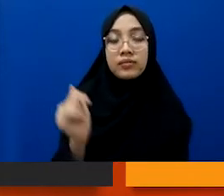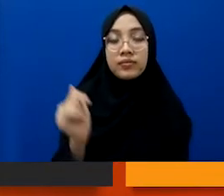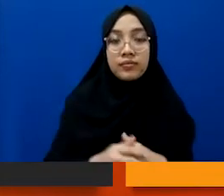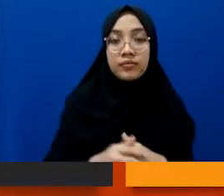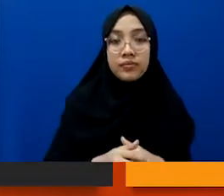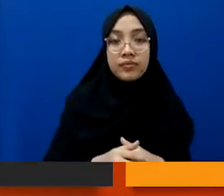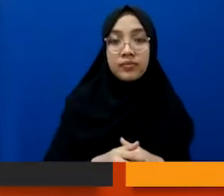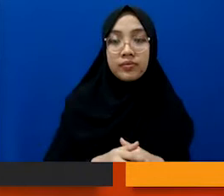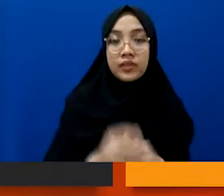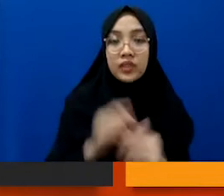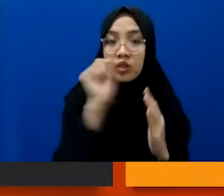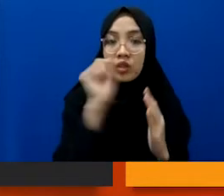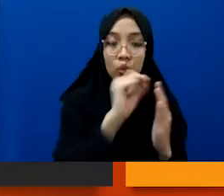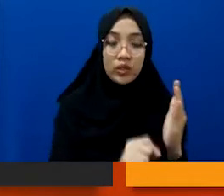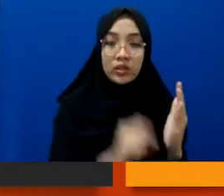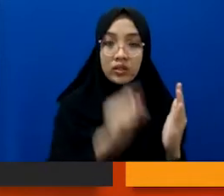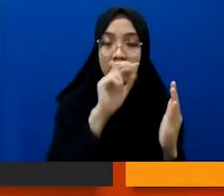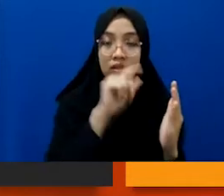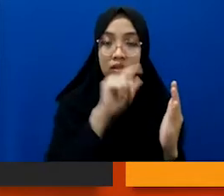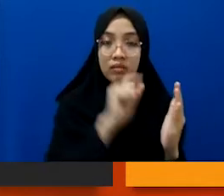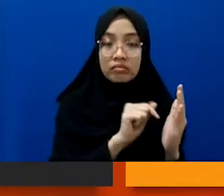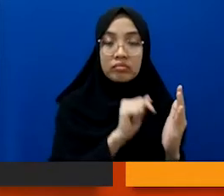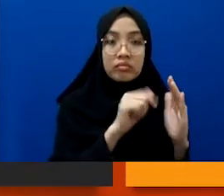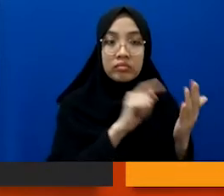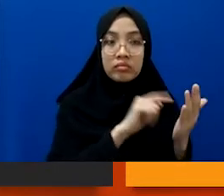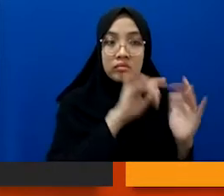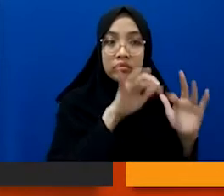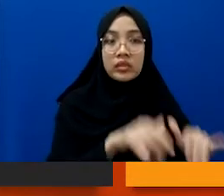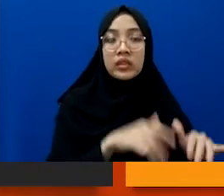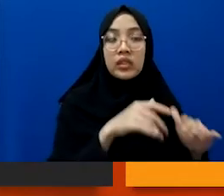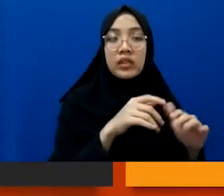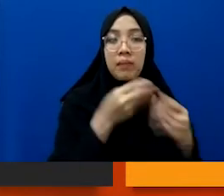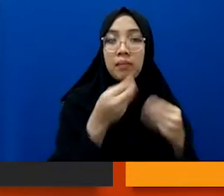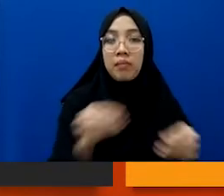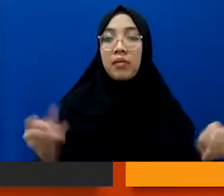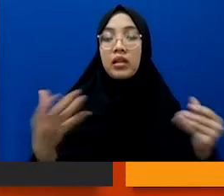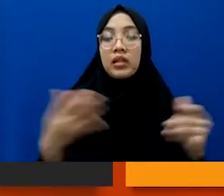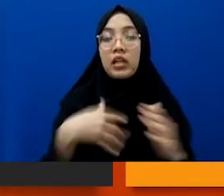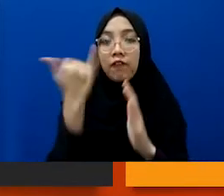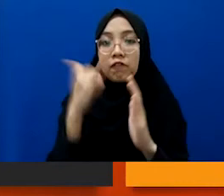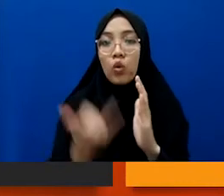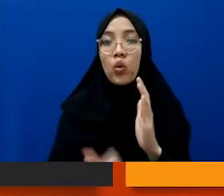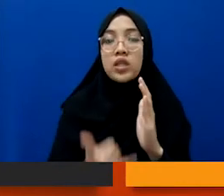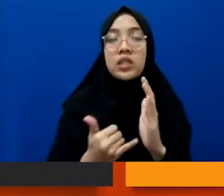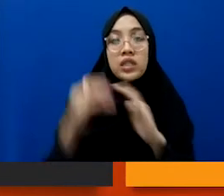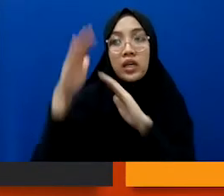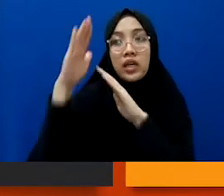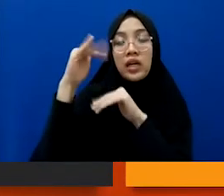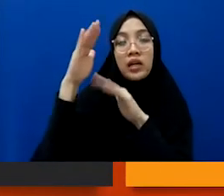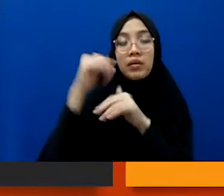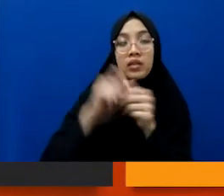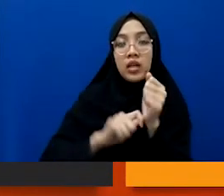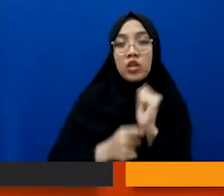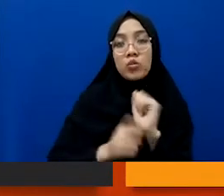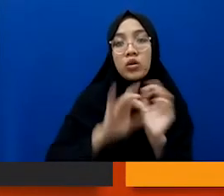menjadikan tulisan itu sebagai bagian luasi, gitu kan, dan harapannya memang, dan juga tanggapan